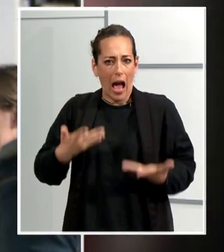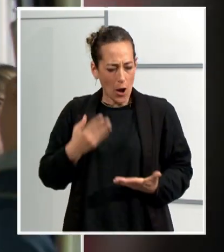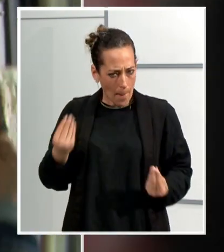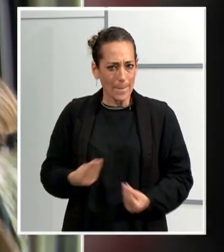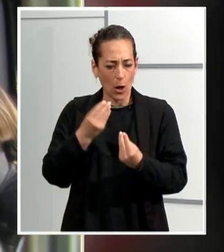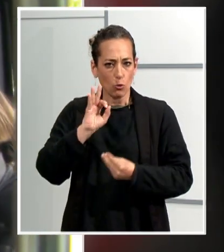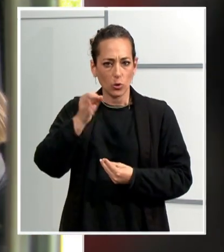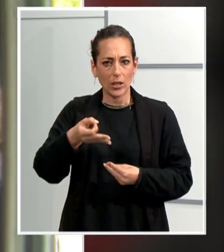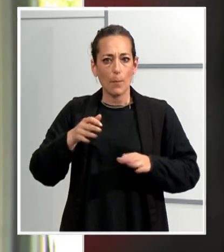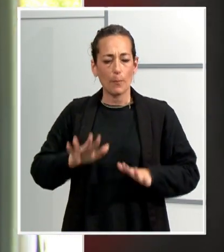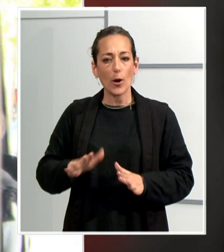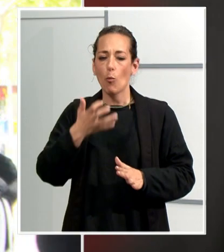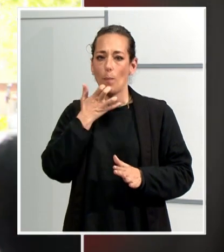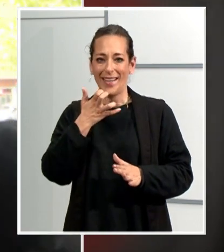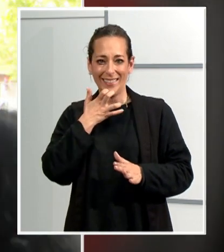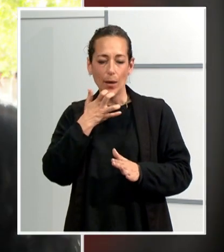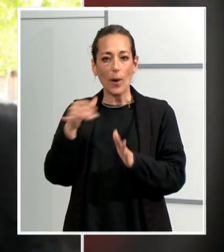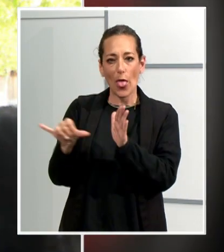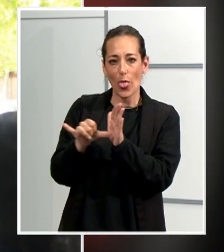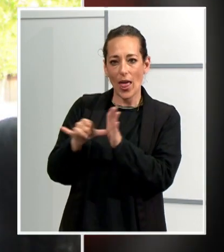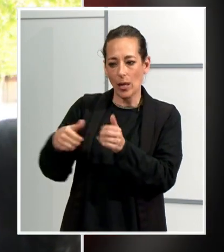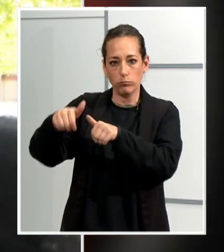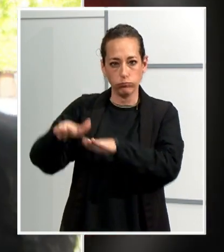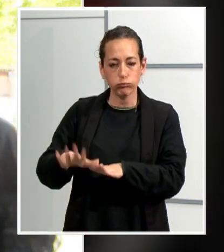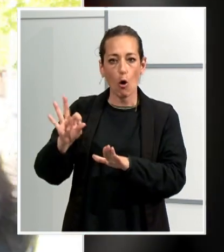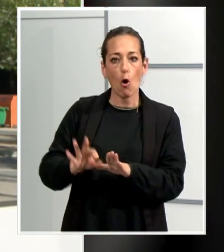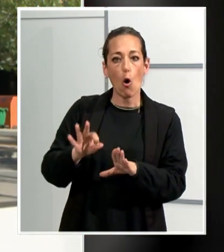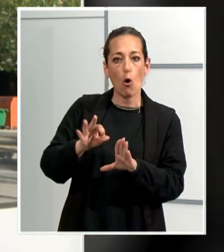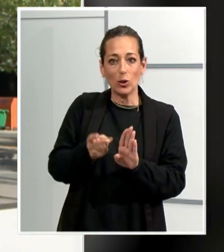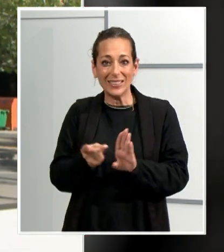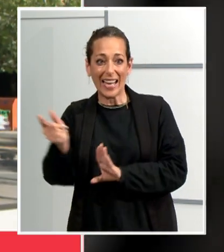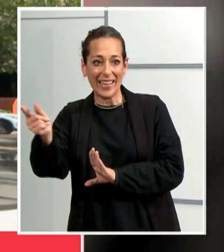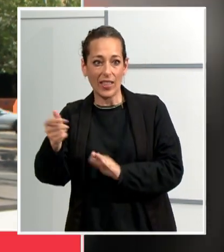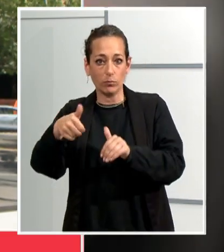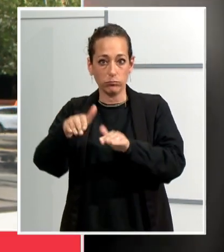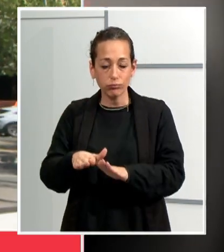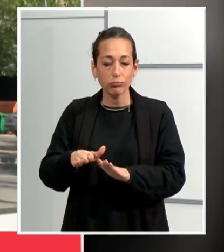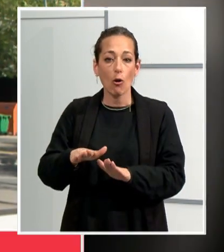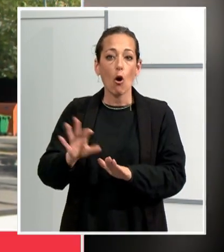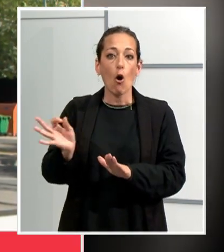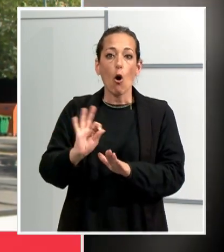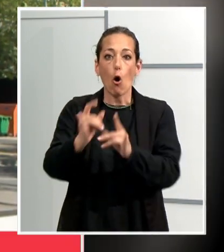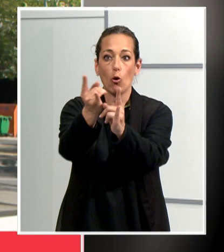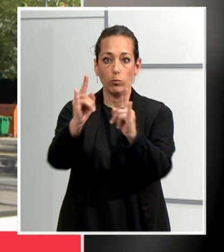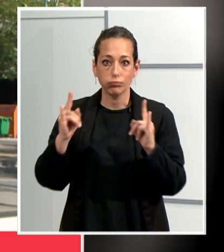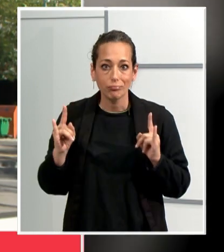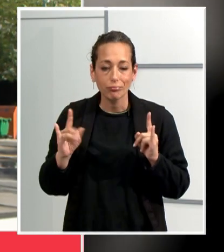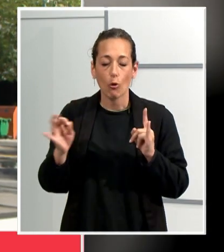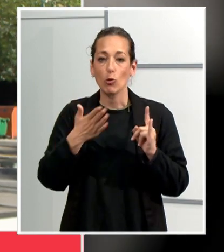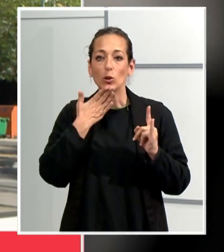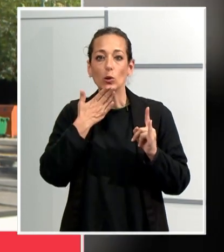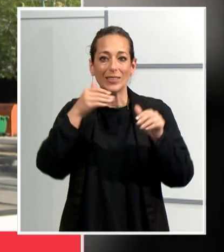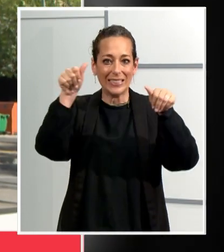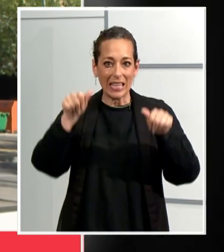el tema, són l'aproximació a parades, sortides de parades, els propis escurcells dels arbres, senyalització,